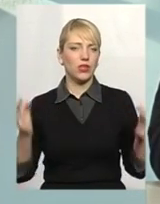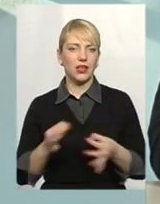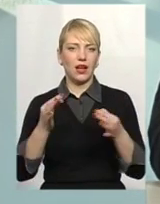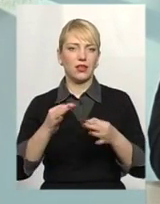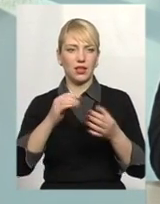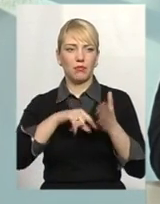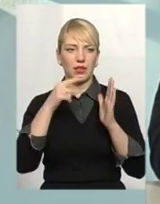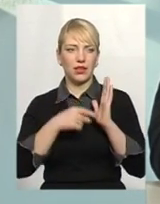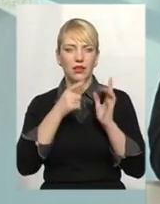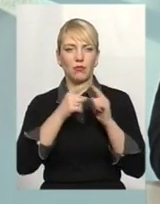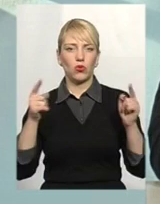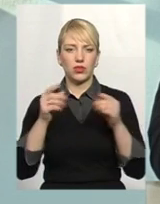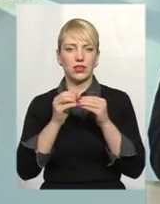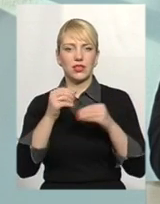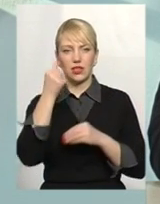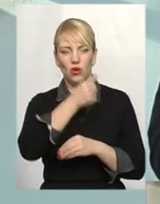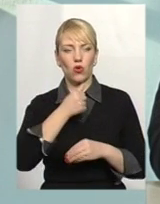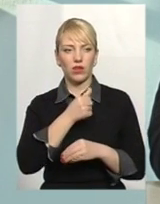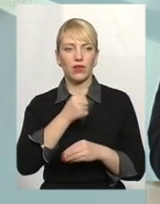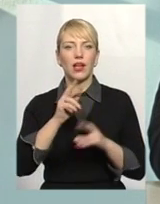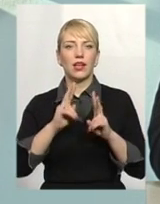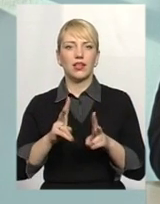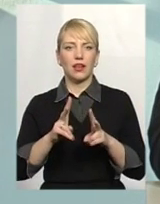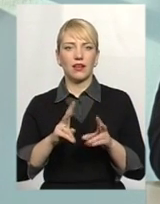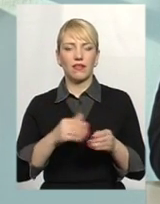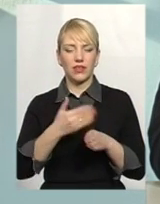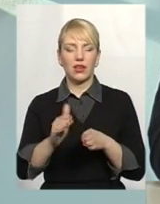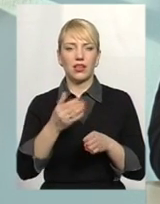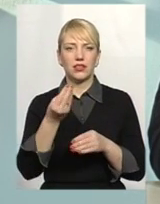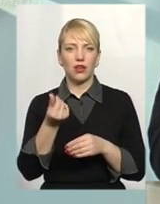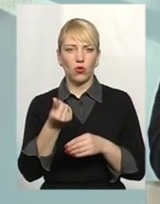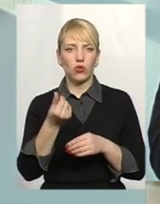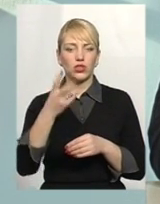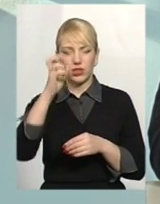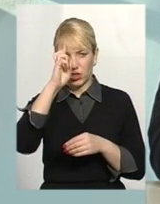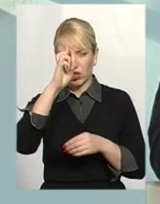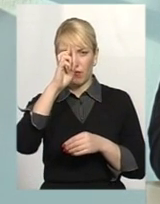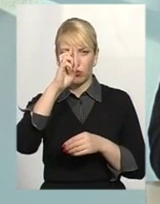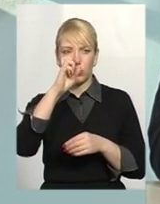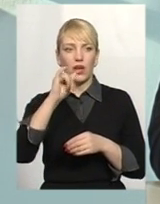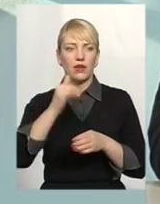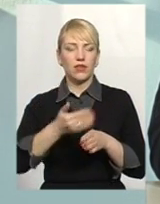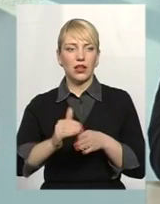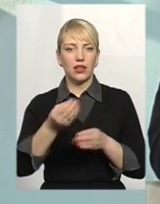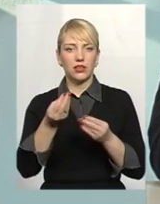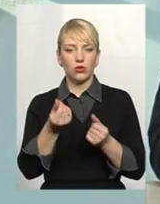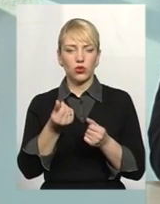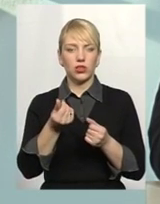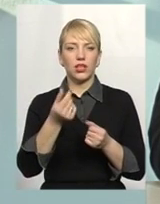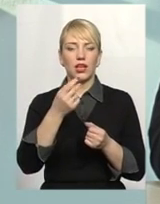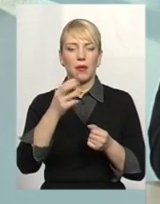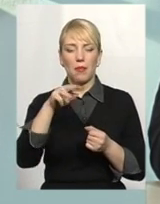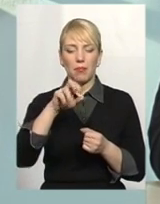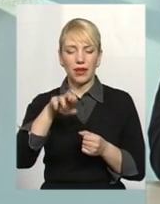Напротязі цих 10 років, як виділялися кошти і державою, виділялися кошти ПАД «Хмельницьк